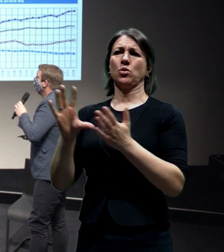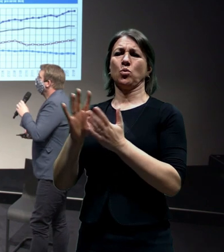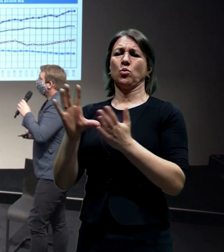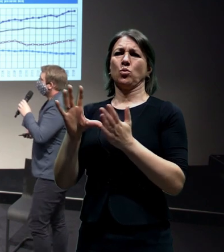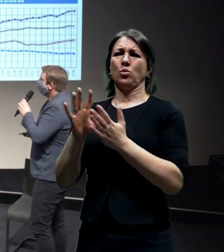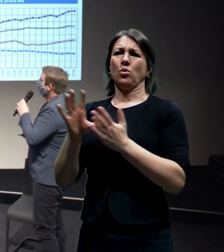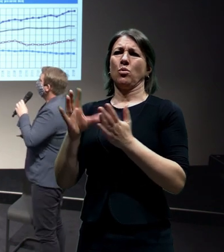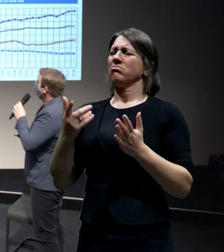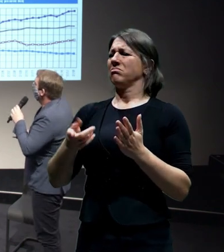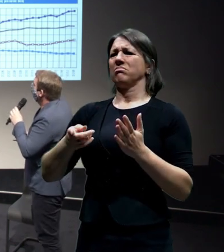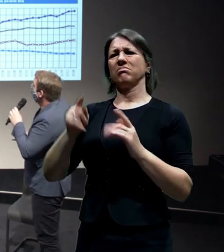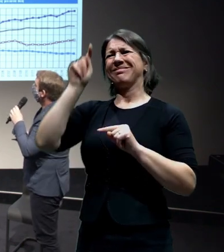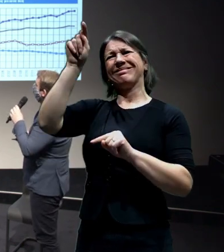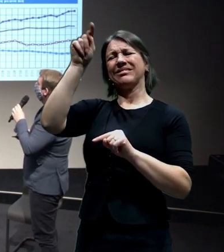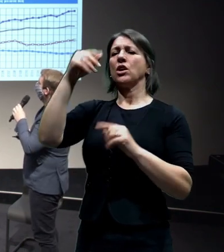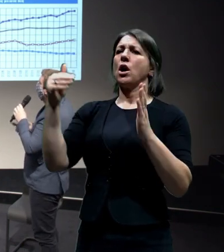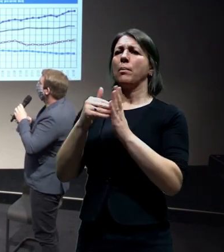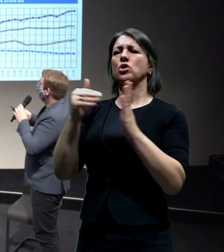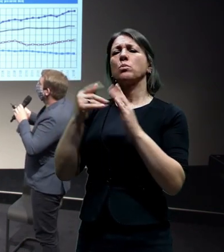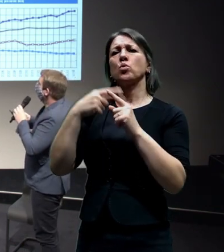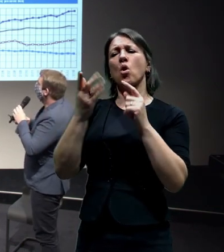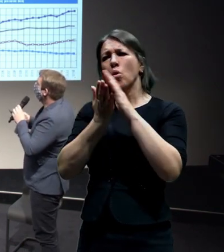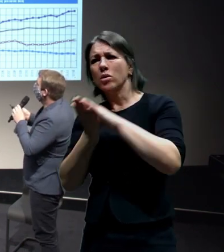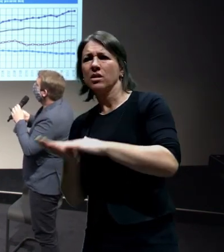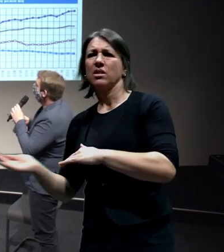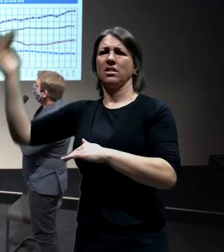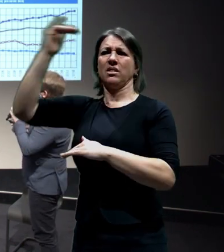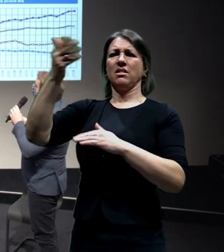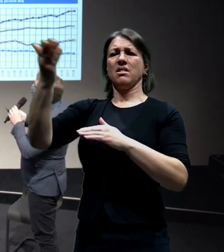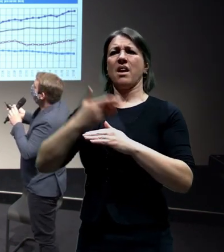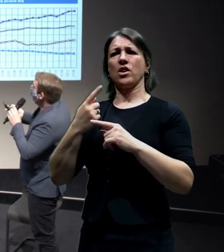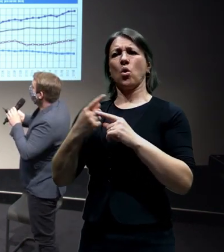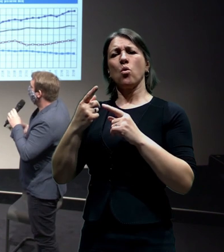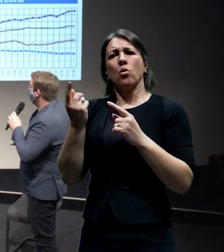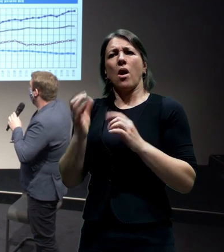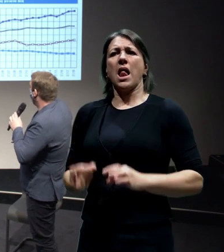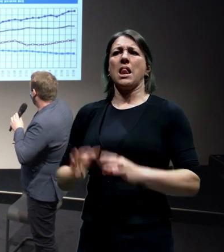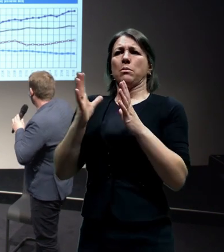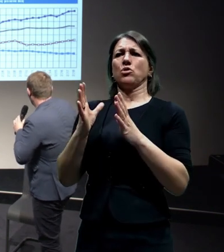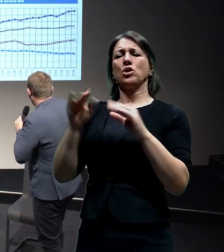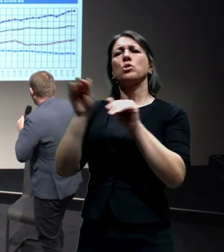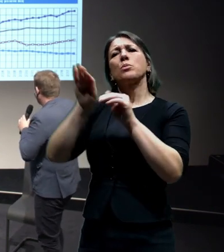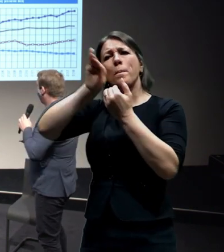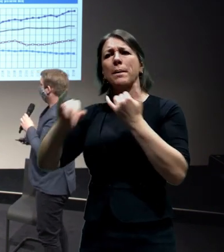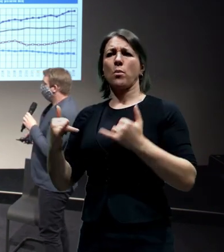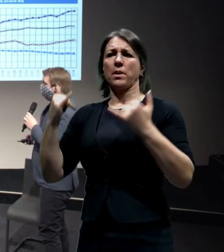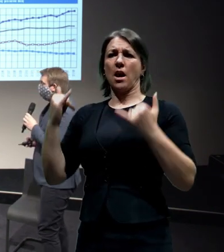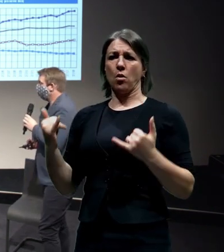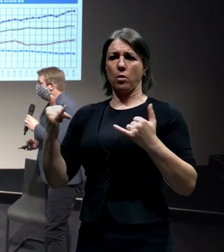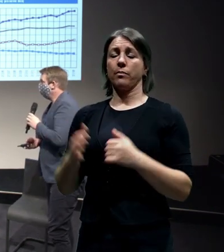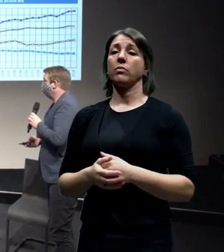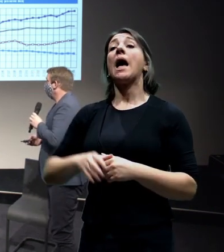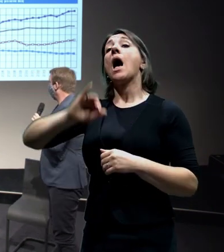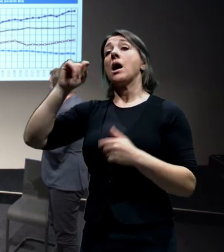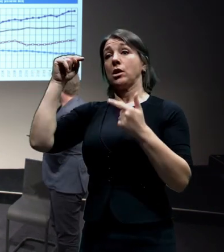výzradně odlehčila stavba 5.1 na jednoho východě a odvedla vlastně ty vztahy mimo město. A proč je pro město